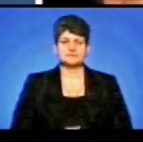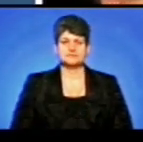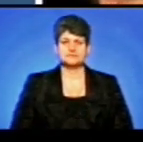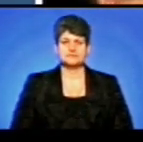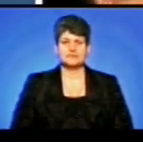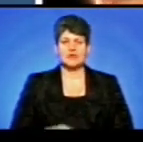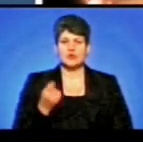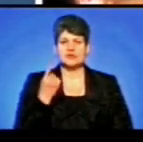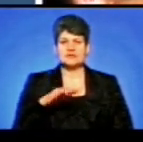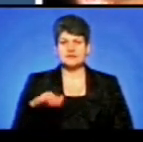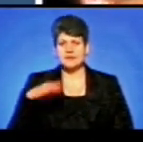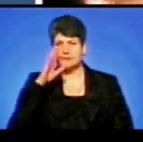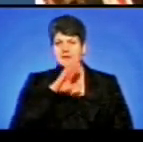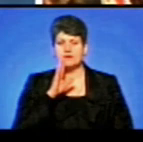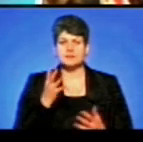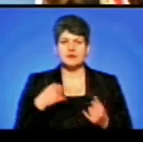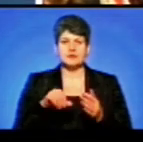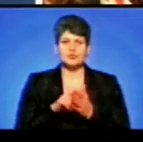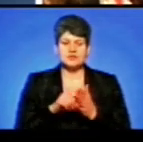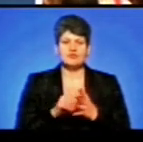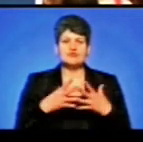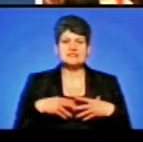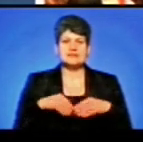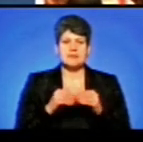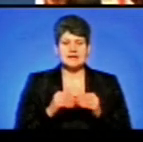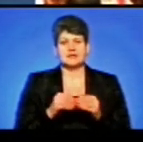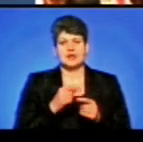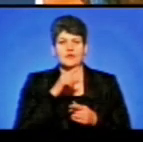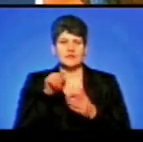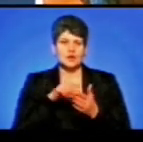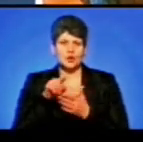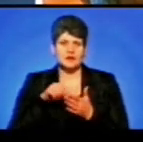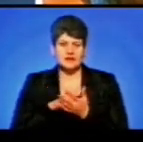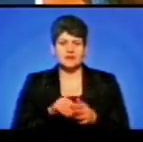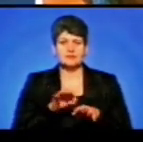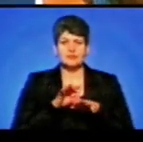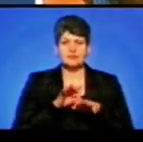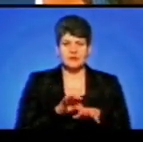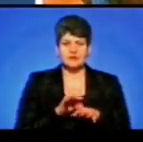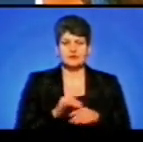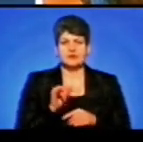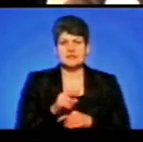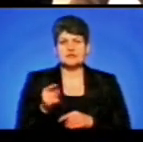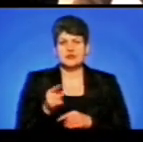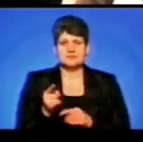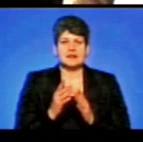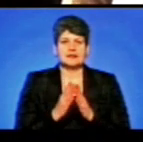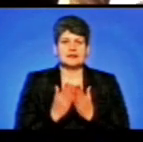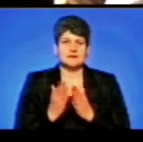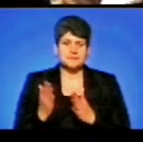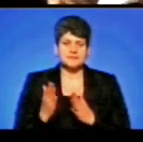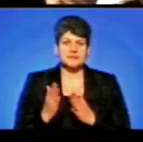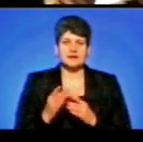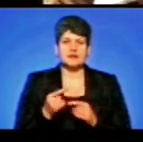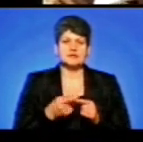11 дітей та їх батьки взяли участь у сімейній вікторині до Дня Святого Миколая, яку провели в одній із термопільських книгарень. Ми задавали